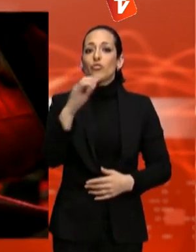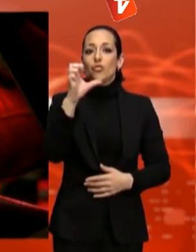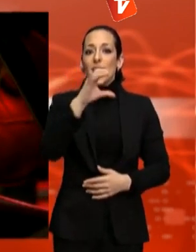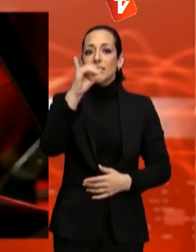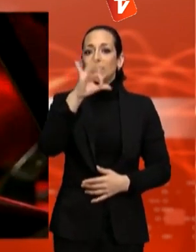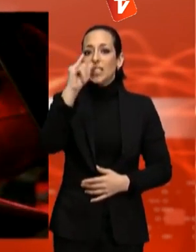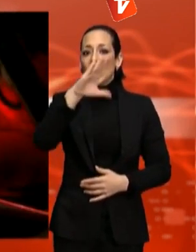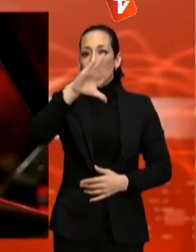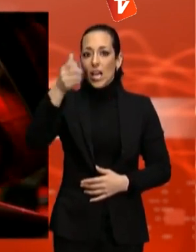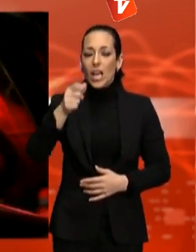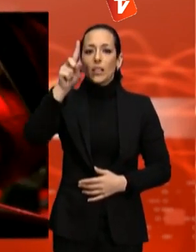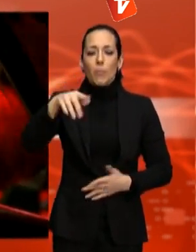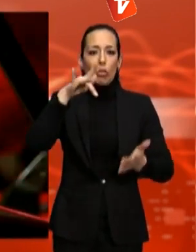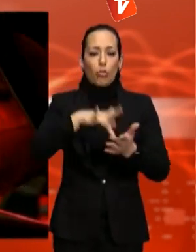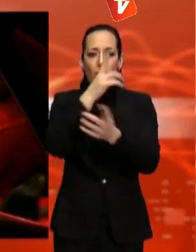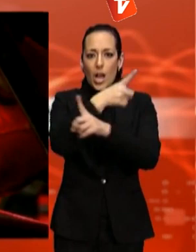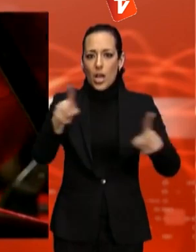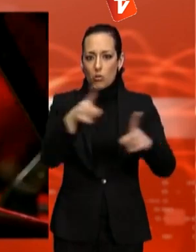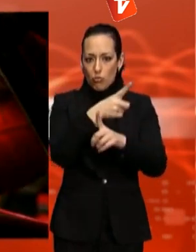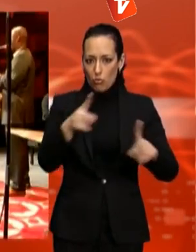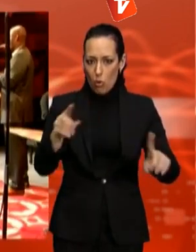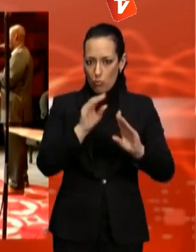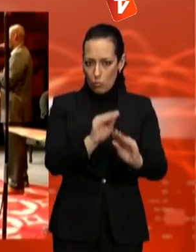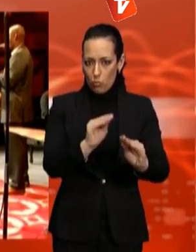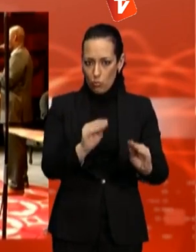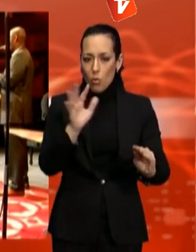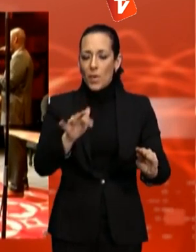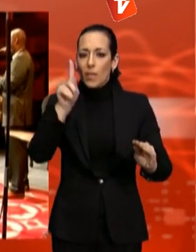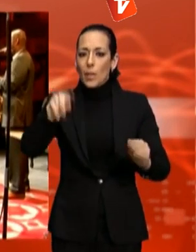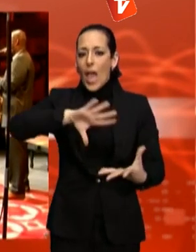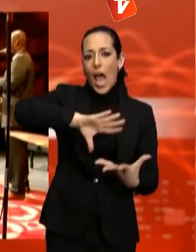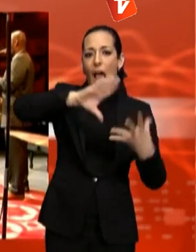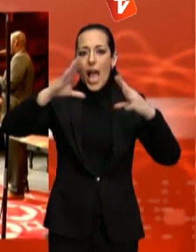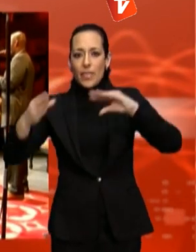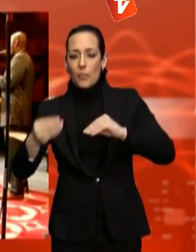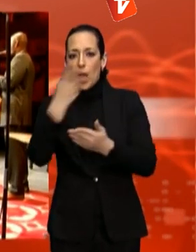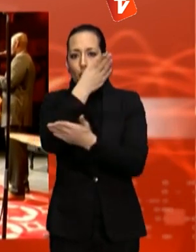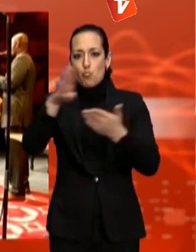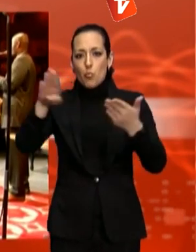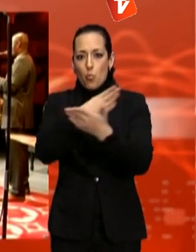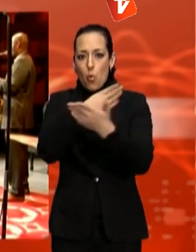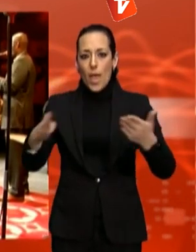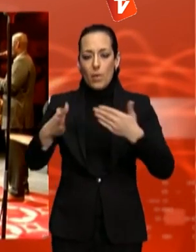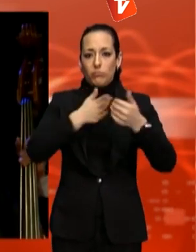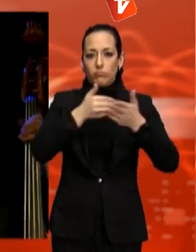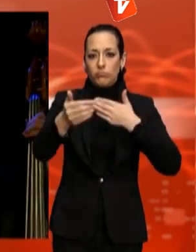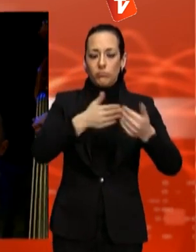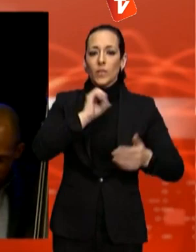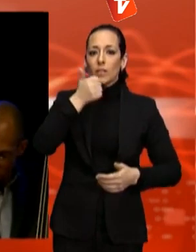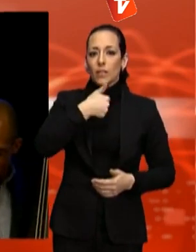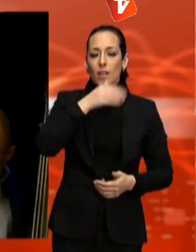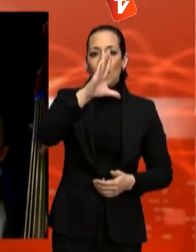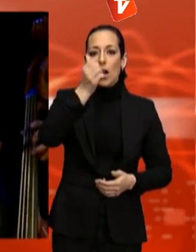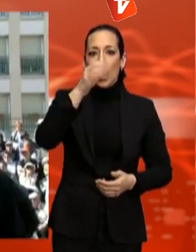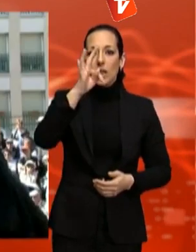Josep Carné. David Mengual farà el mateix amb una antologia de poemes de David Castillo. Les dues propostes són per l'obertura al